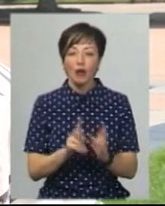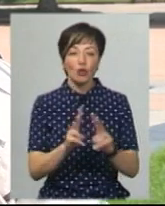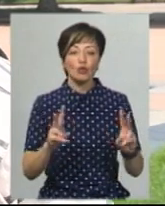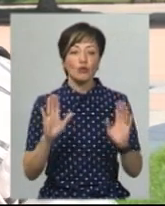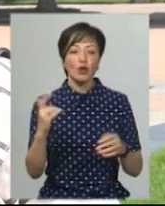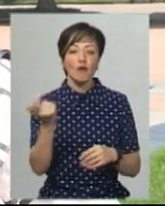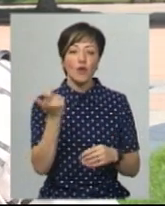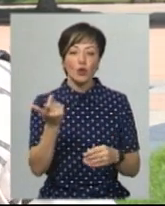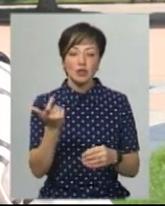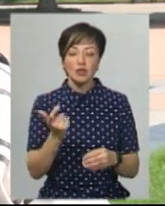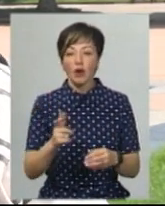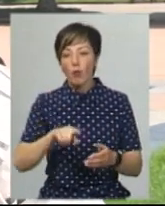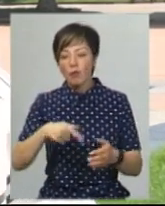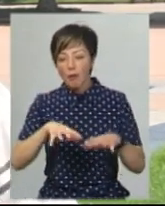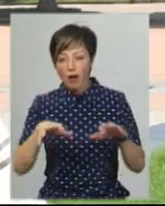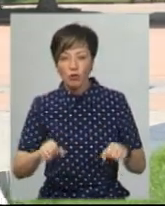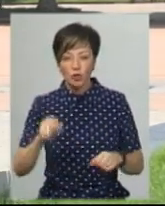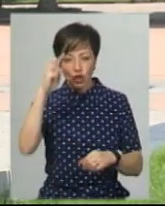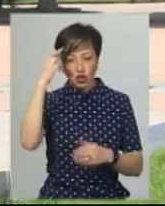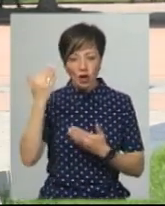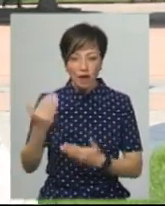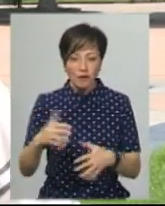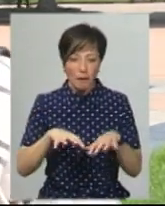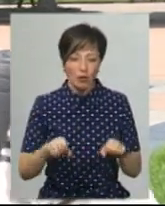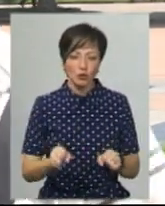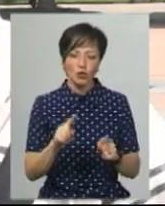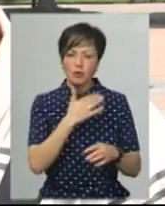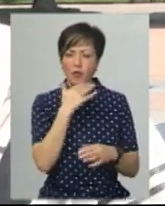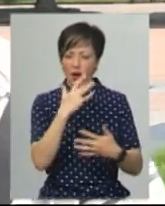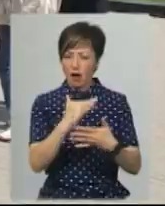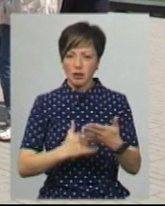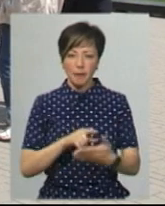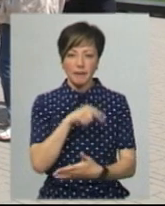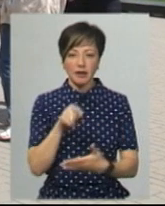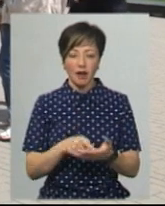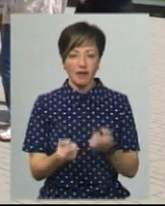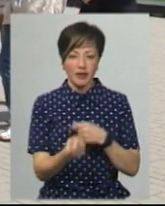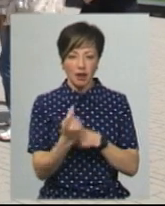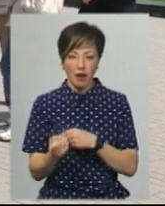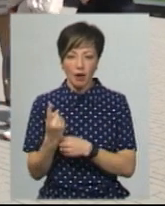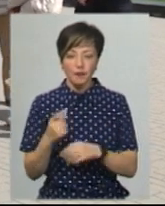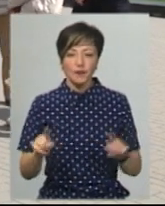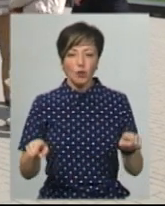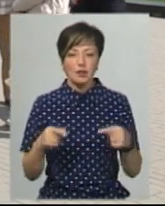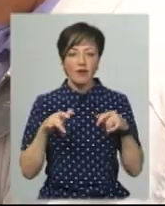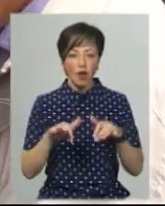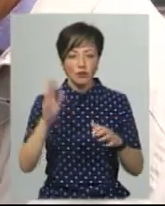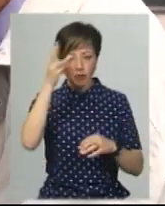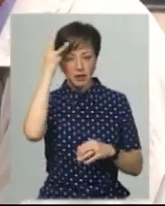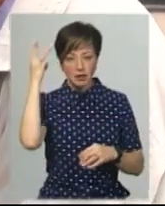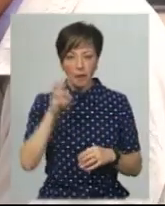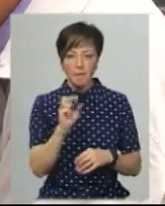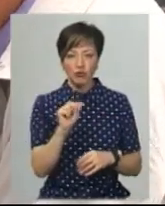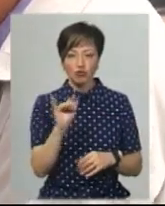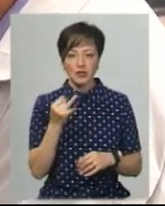володіти комунальним майном, державним майном. Тобто дуже багато питань виникає. Організував акцію в обласному центрі Роман